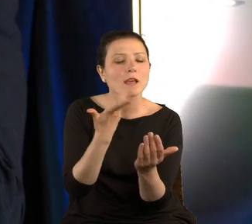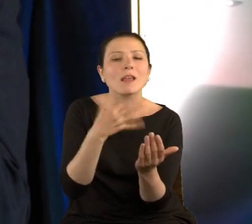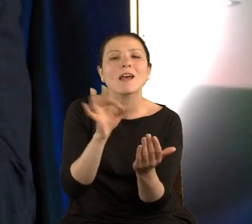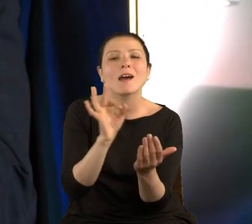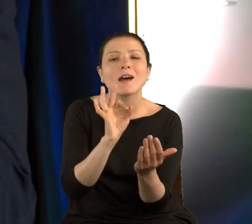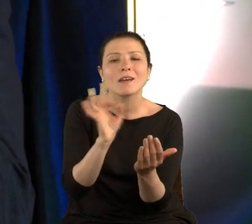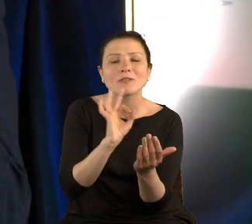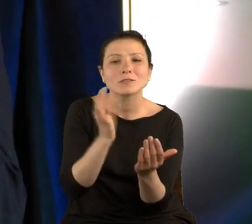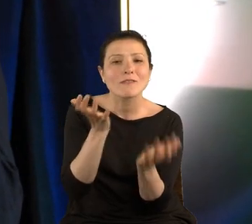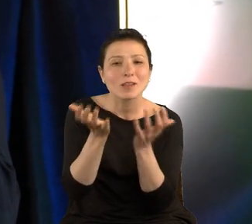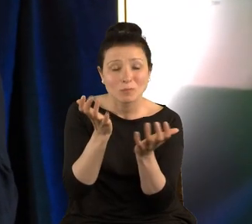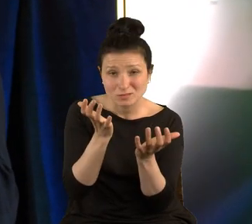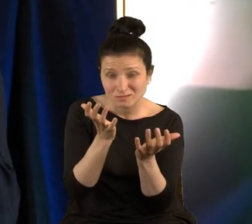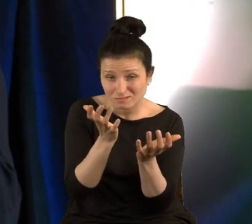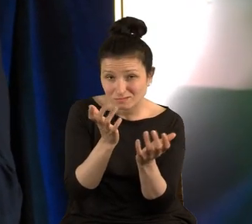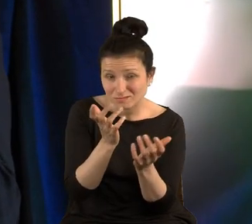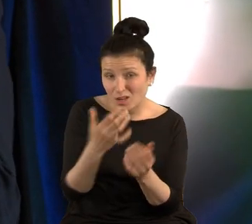A obchodzą one was?